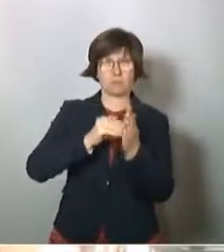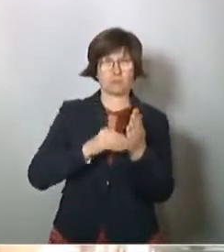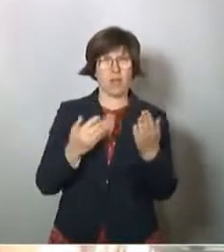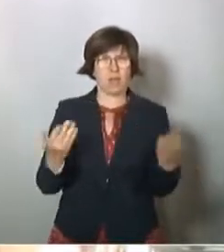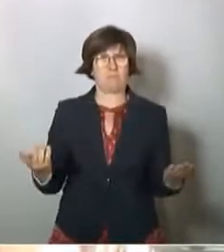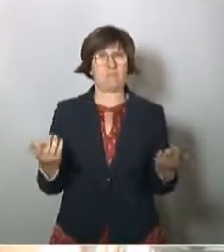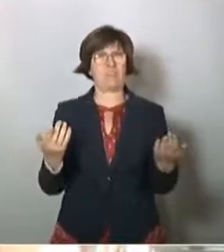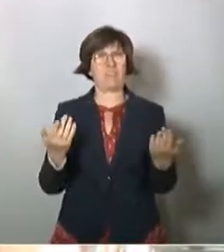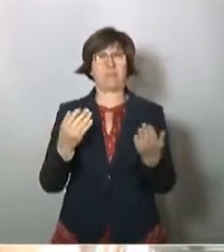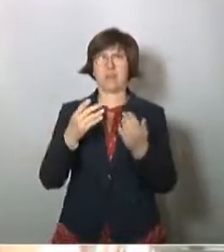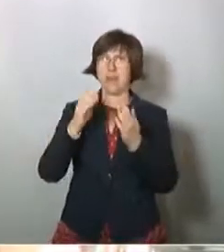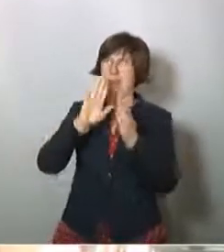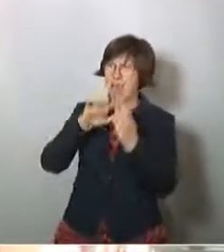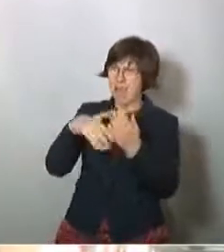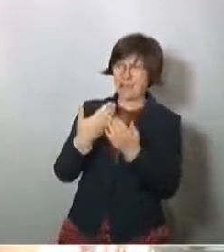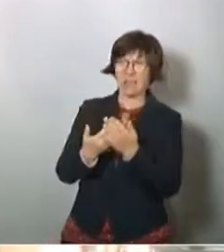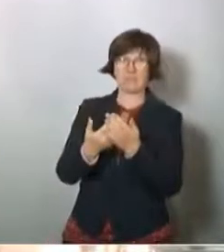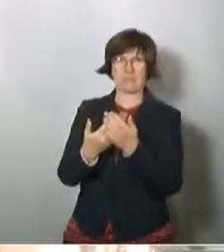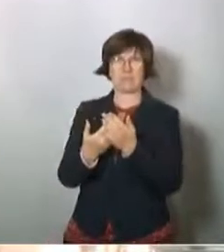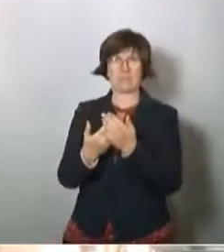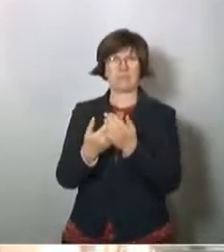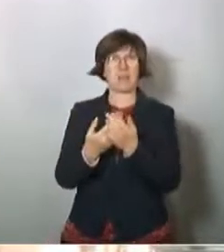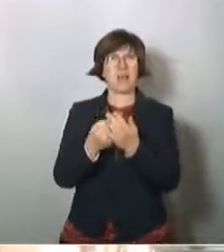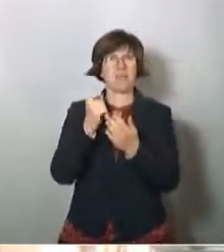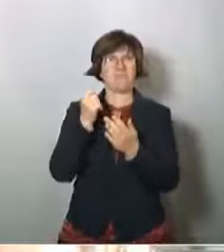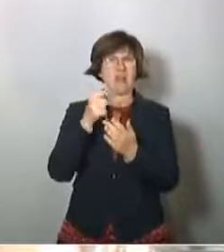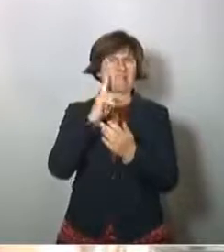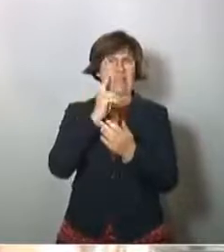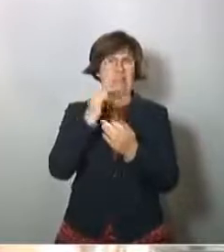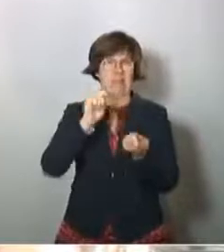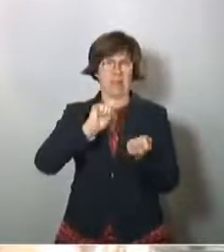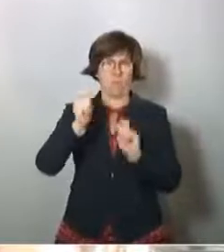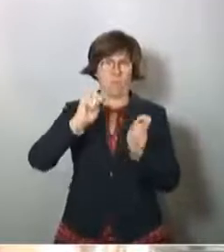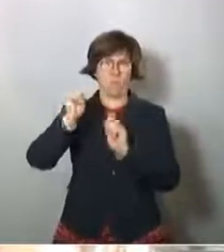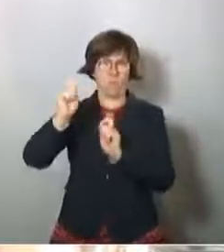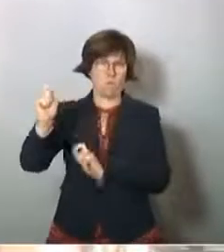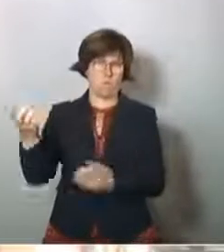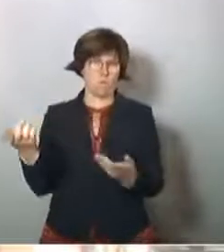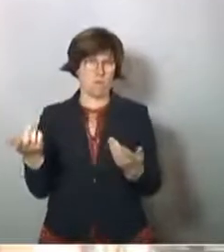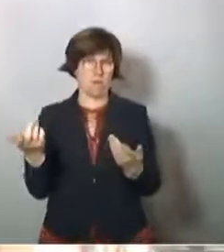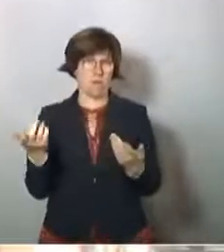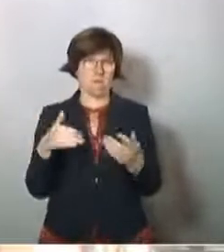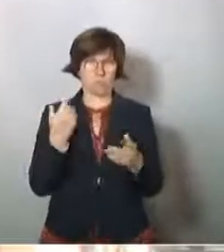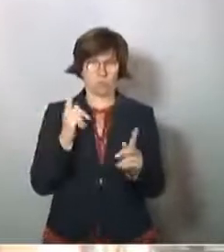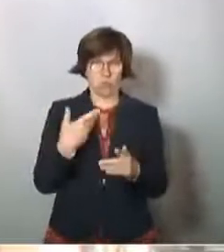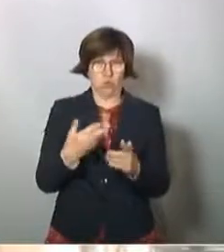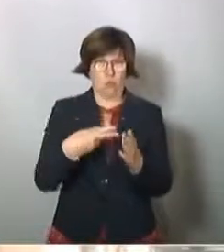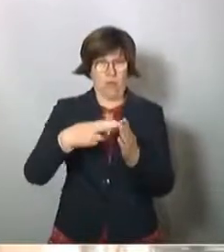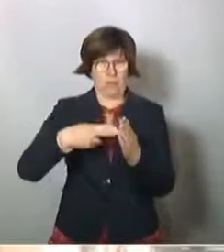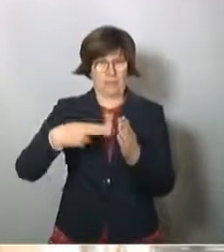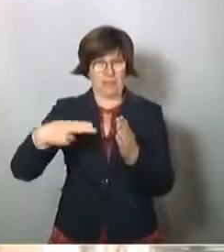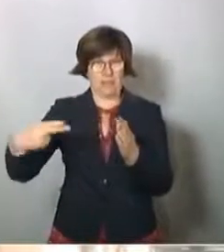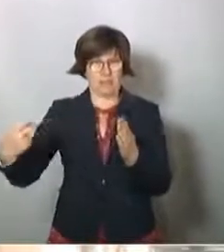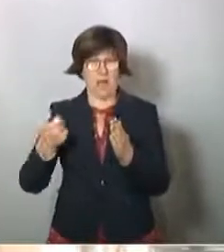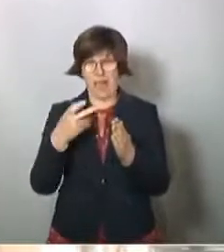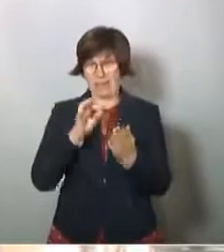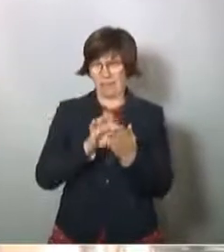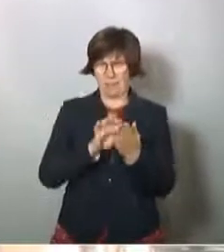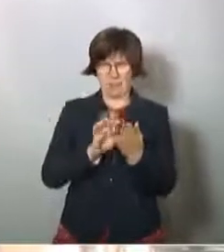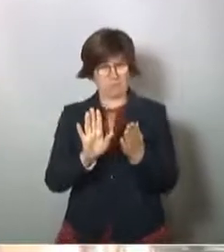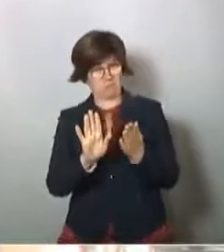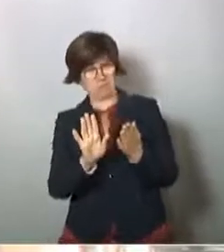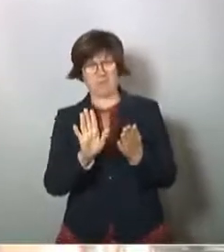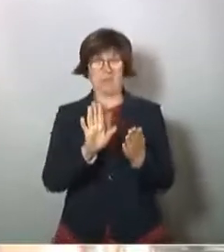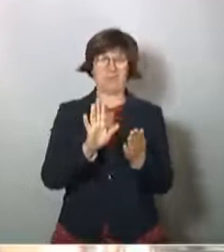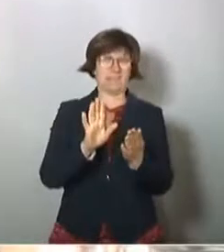die Erkenntnisse eigentlich fast täglich ändern. Es muss auch so gelesen werden und ist natürlich an manchen Stellen auch